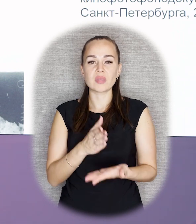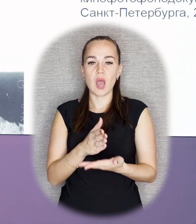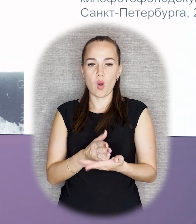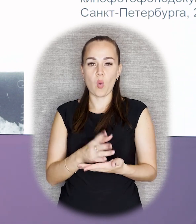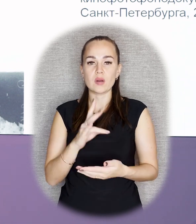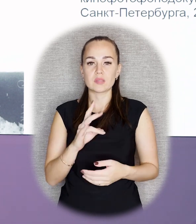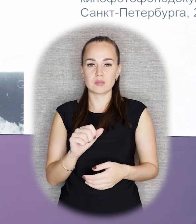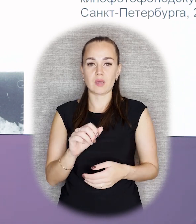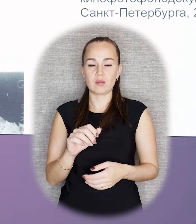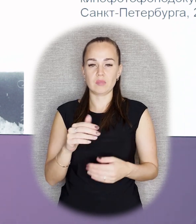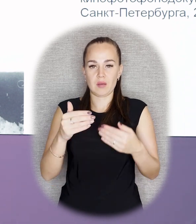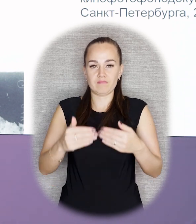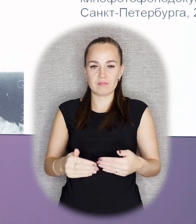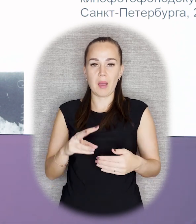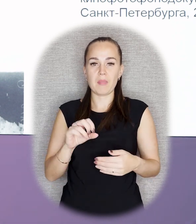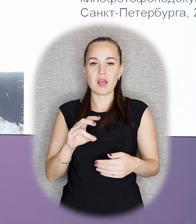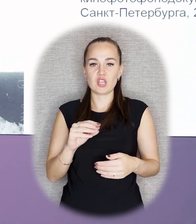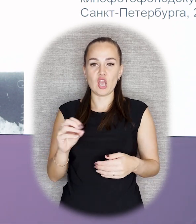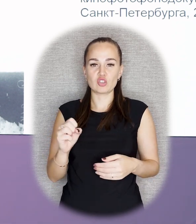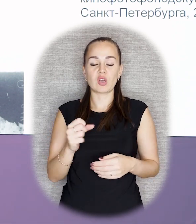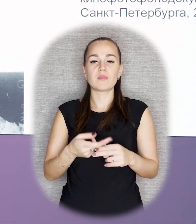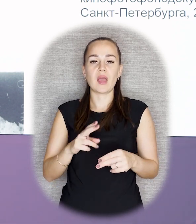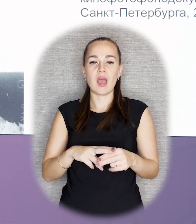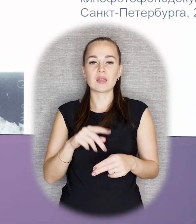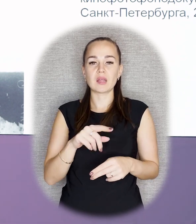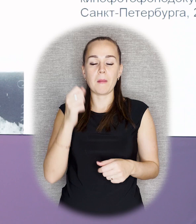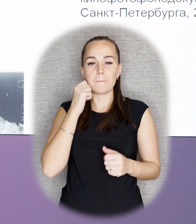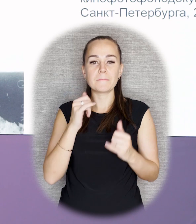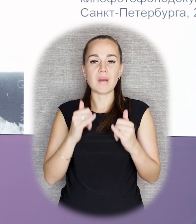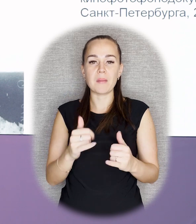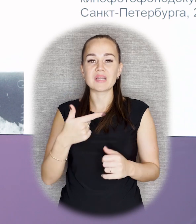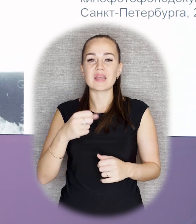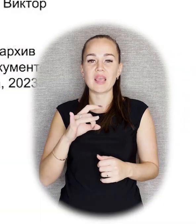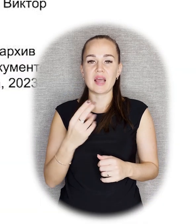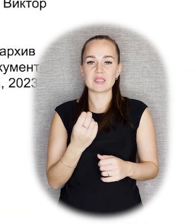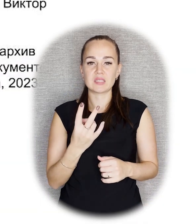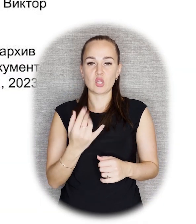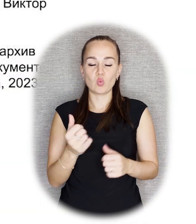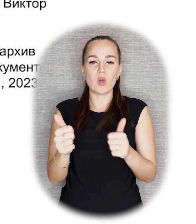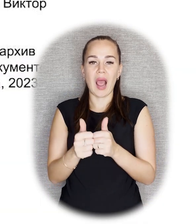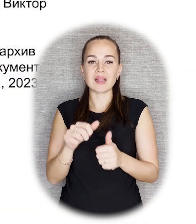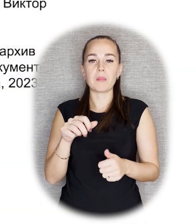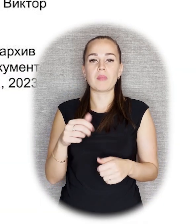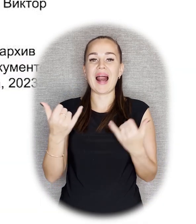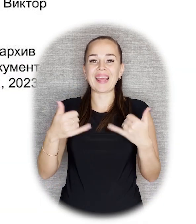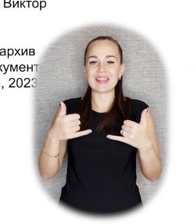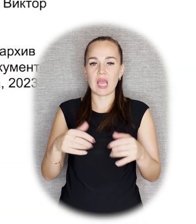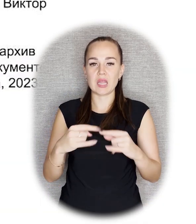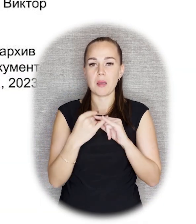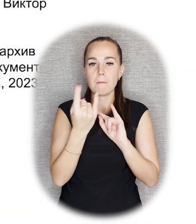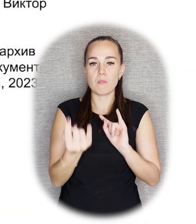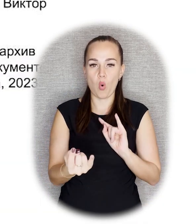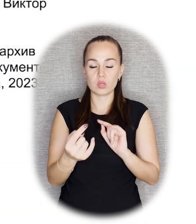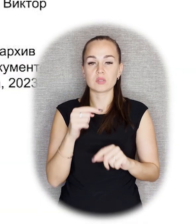портике Манежа, это памятник Герцену, который стоял у Литейного моста. На фотографии Центрального государственного